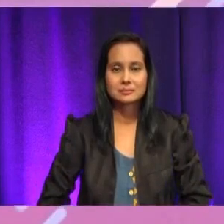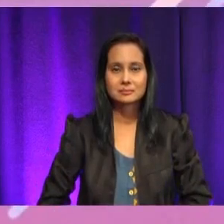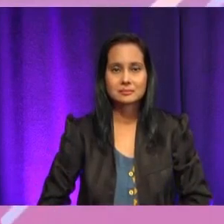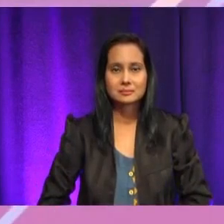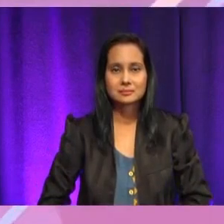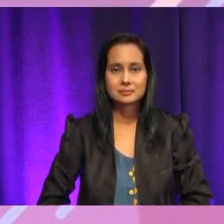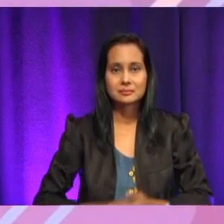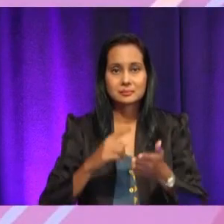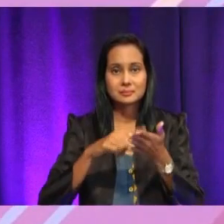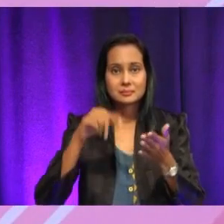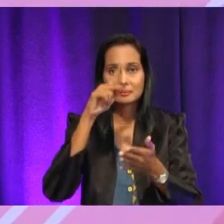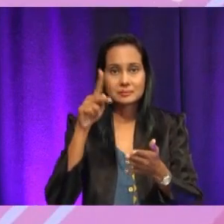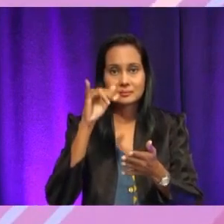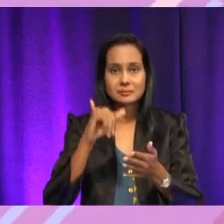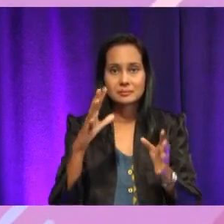dapat dilihat oleh Amran?